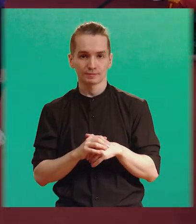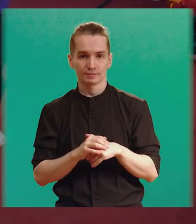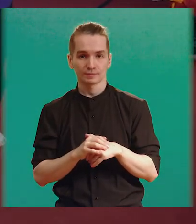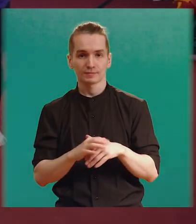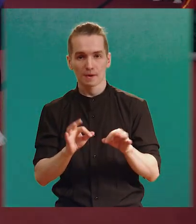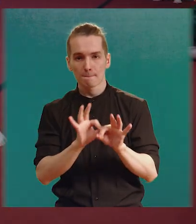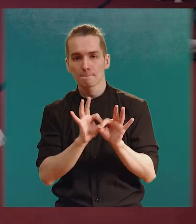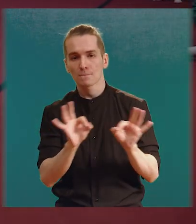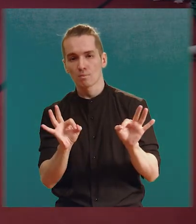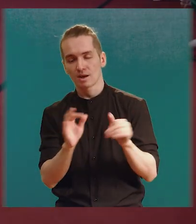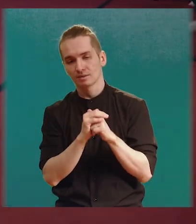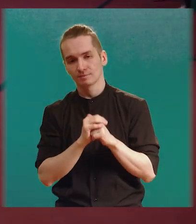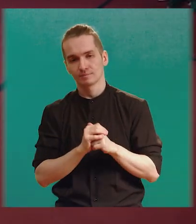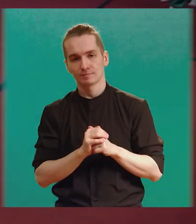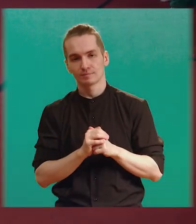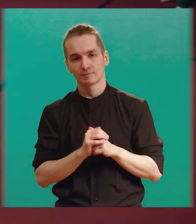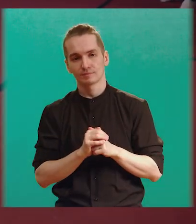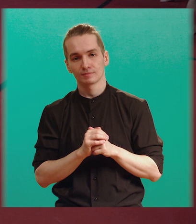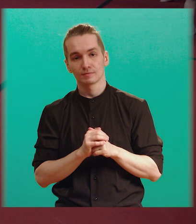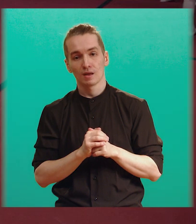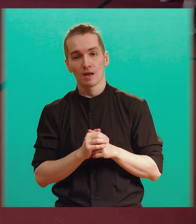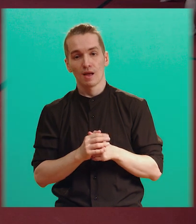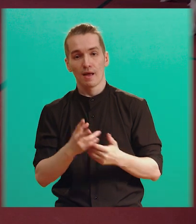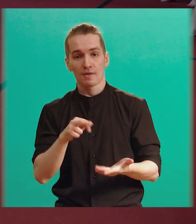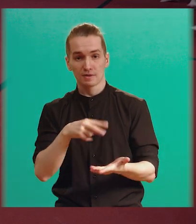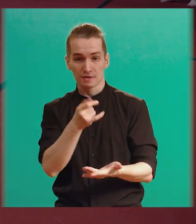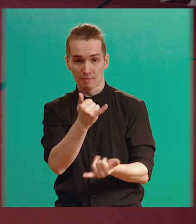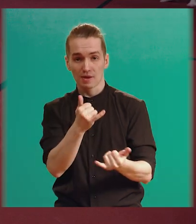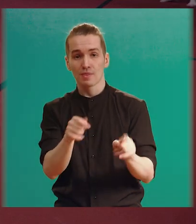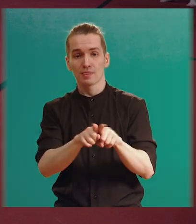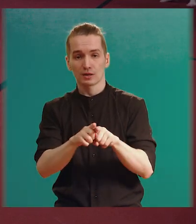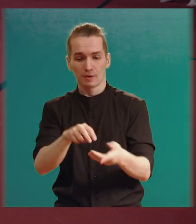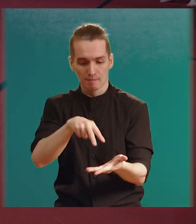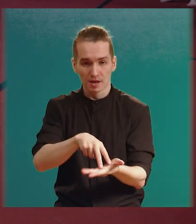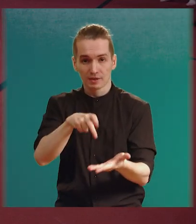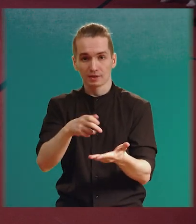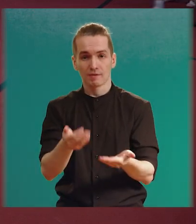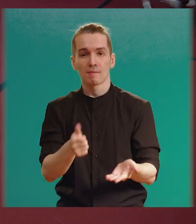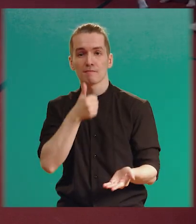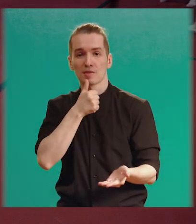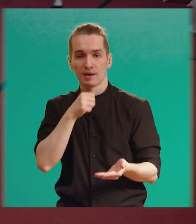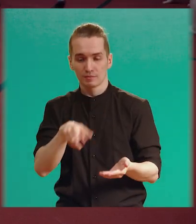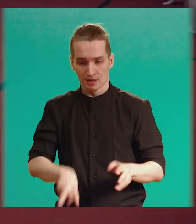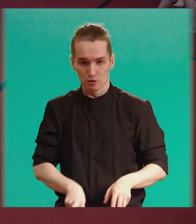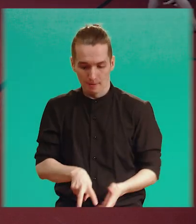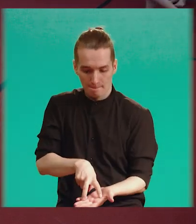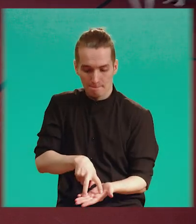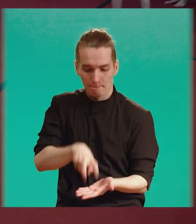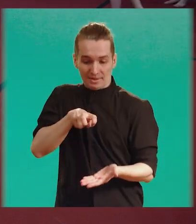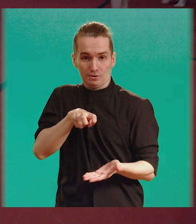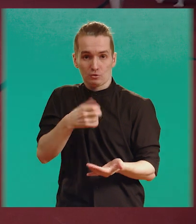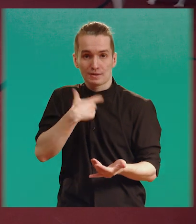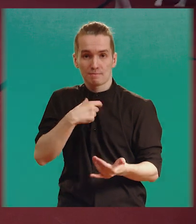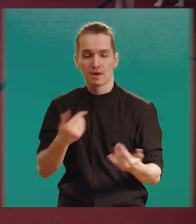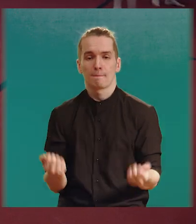Бомба. Смотри, теперь так же. Выпрыгиваем, тянем плечи назад и подтягиваем к себе группировку. Не сильно резко, но колени тянем к